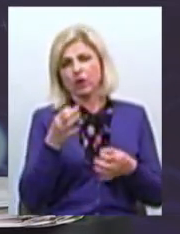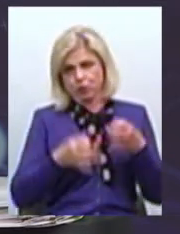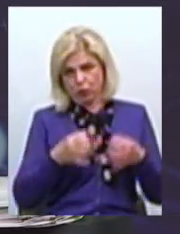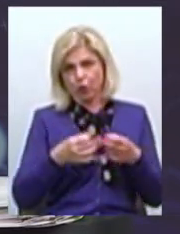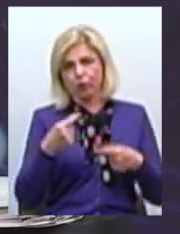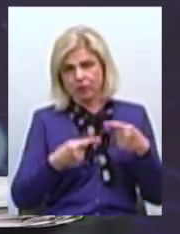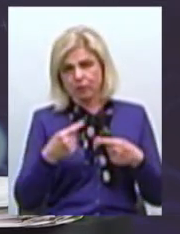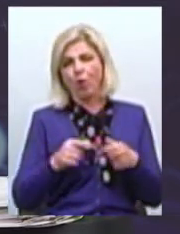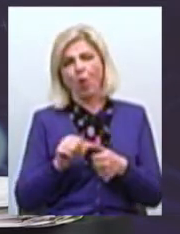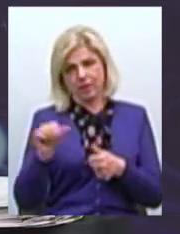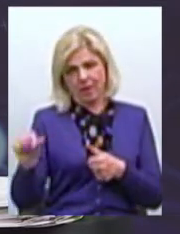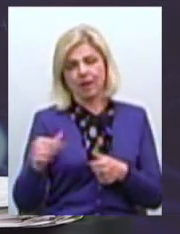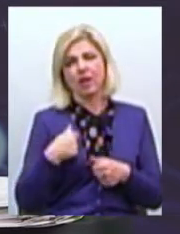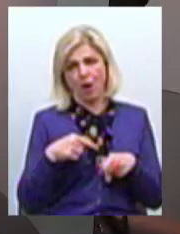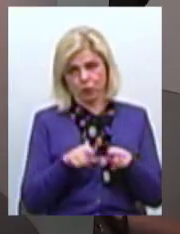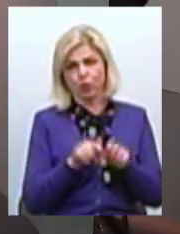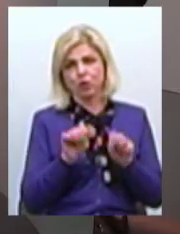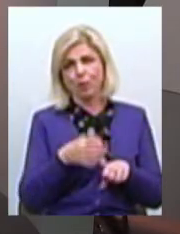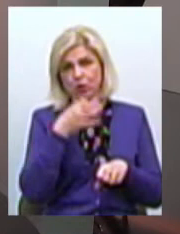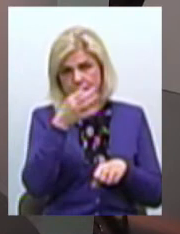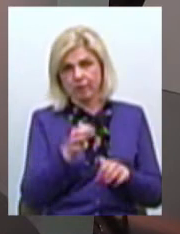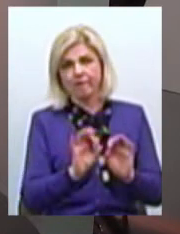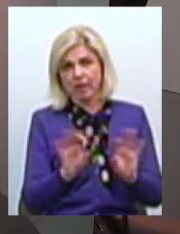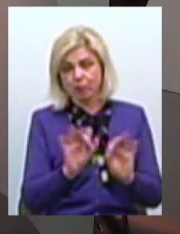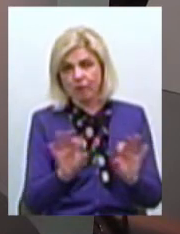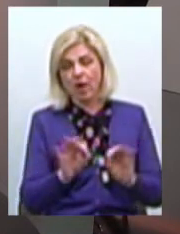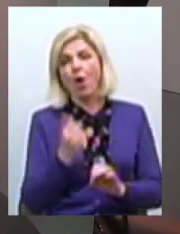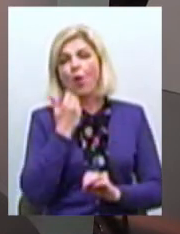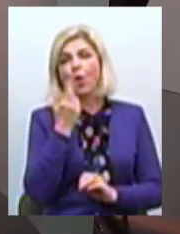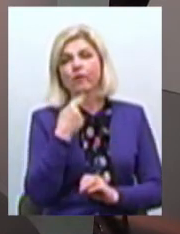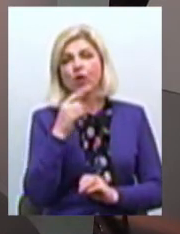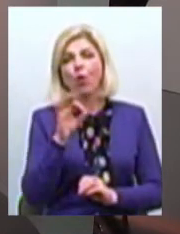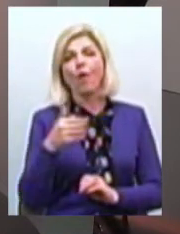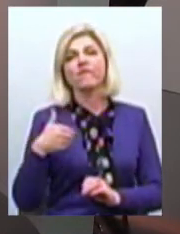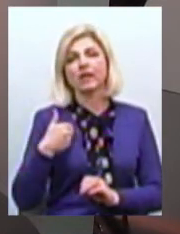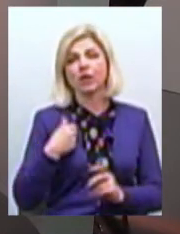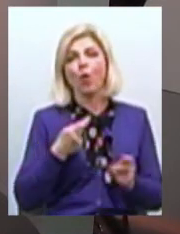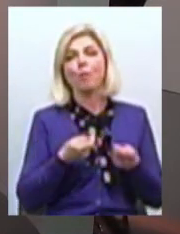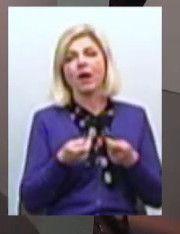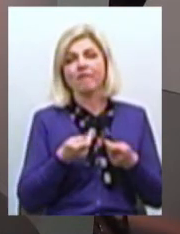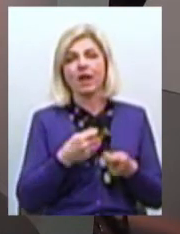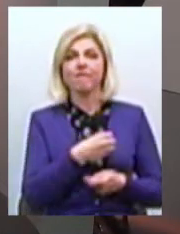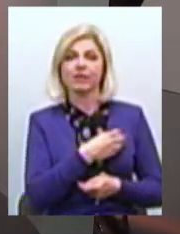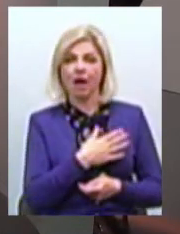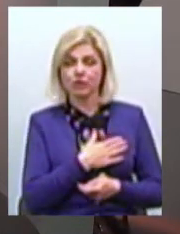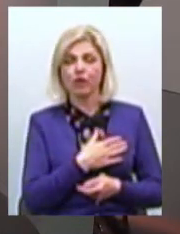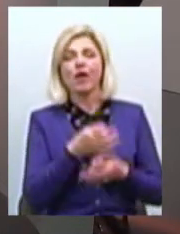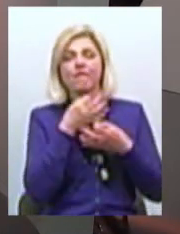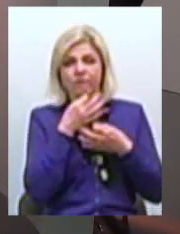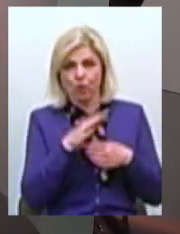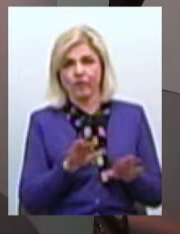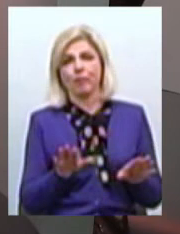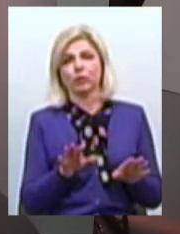це теж можу відповісти І коли сьогодні ми кажемо про ефективність управління власністю То в будь-якому випадку